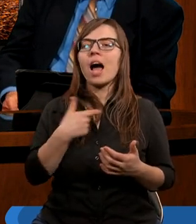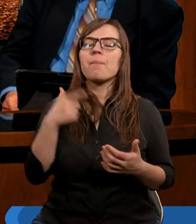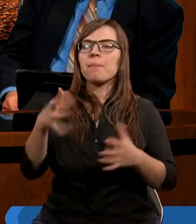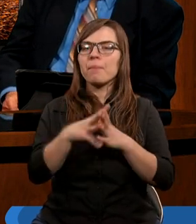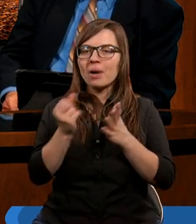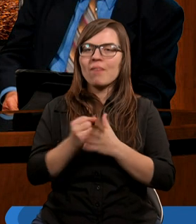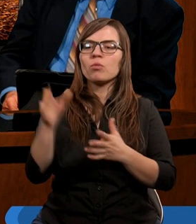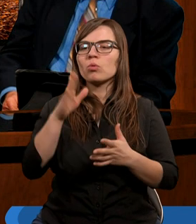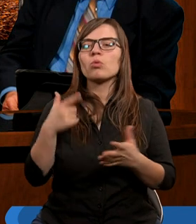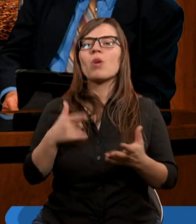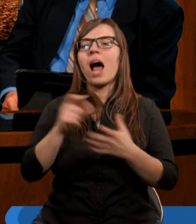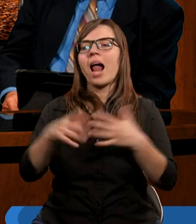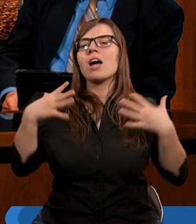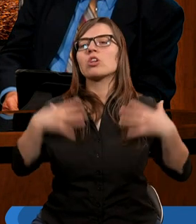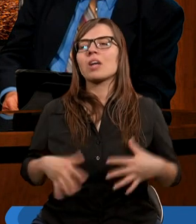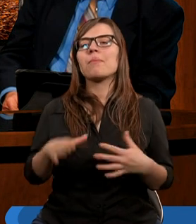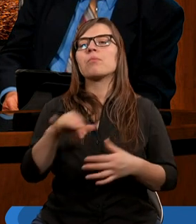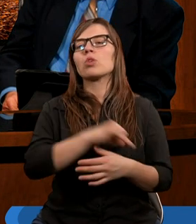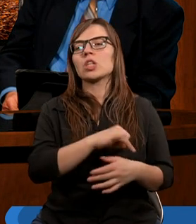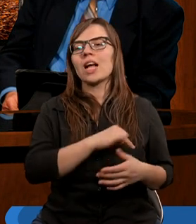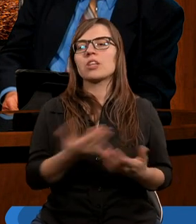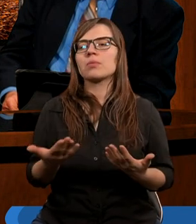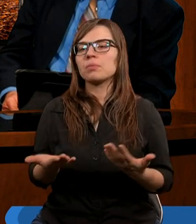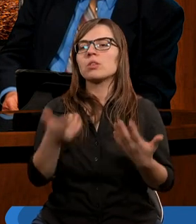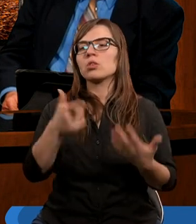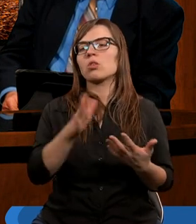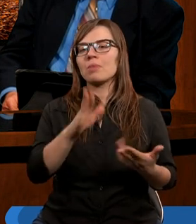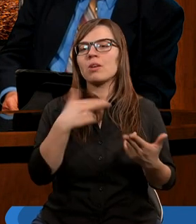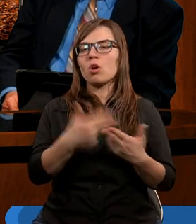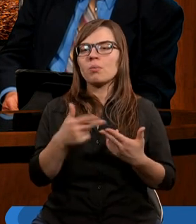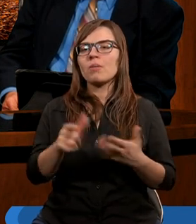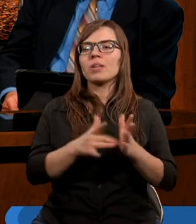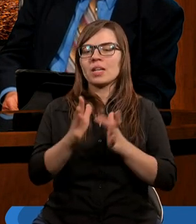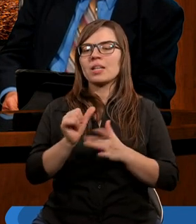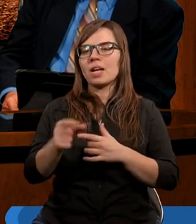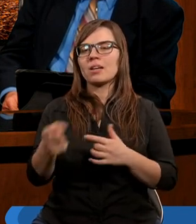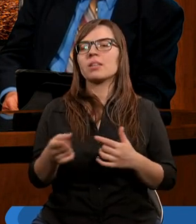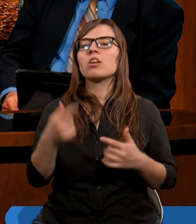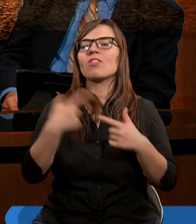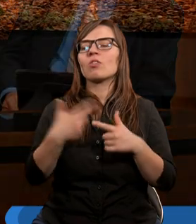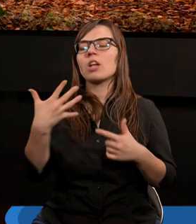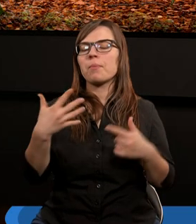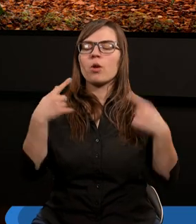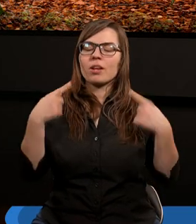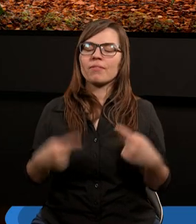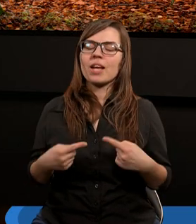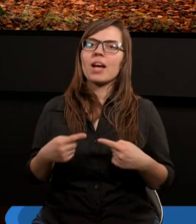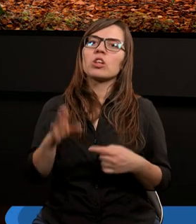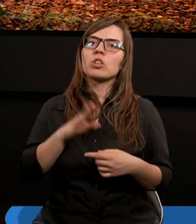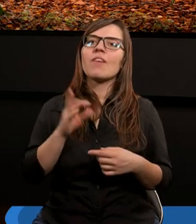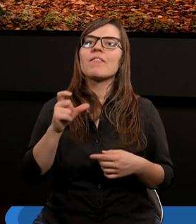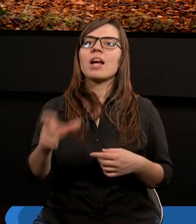umysłem prawu Boga, ale ciałem prawu grzechu. Odpowiedzią jest jedną. Dwudziesty piąty wiersz, tak?